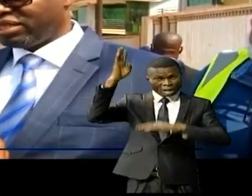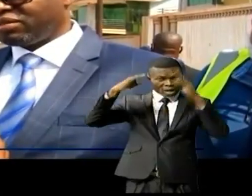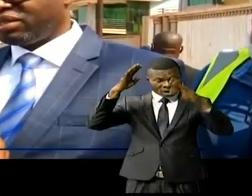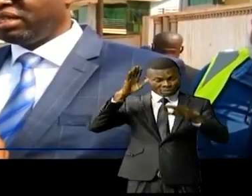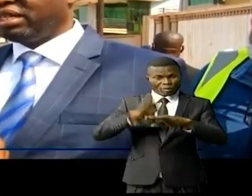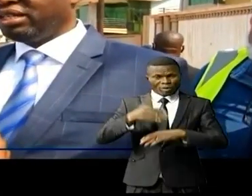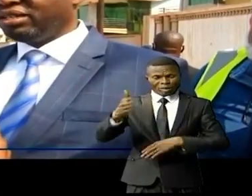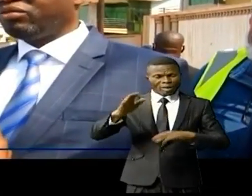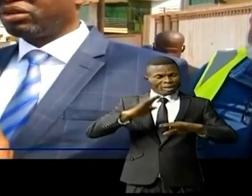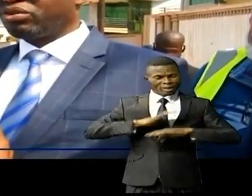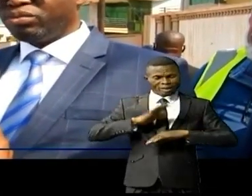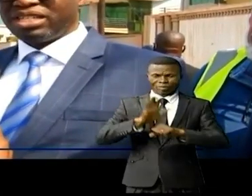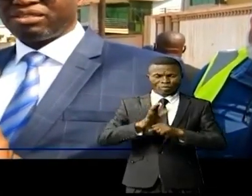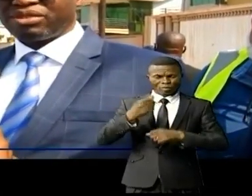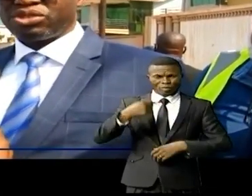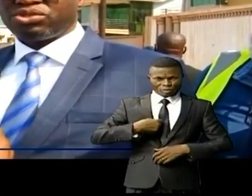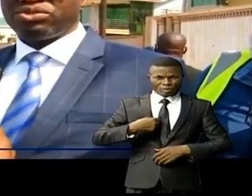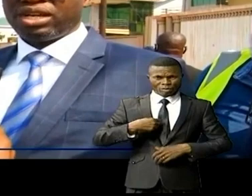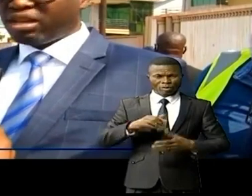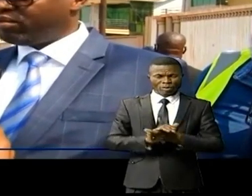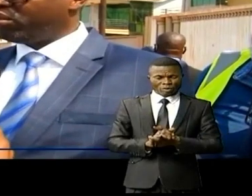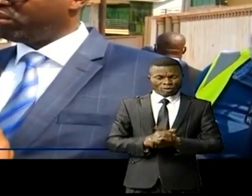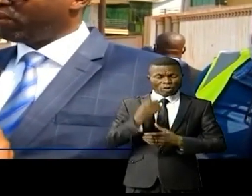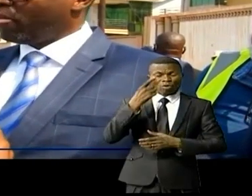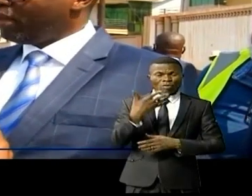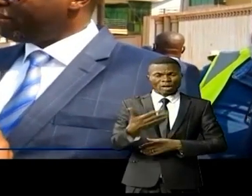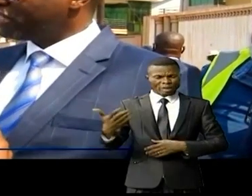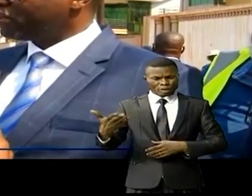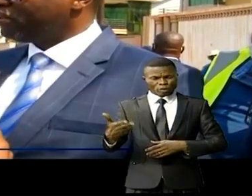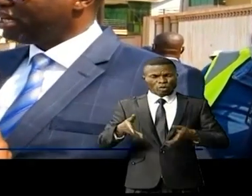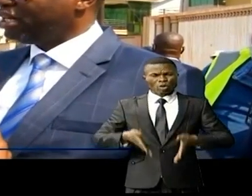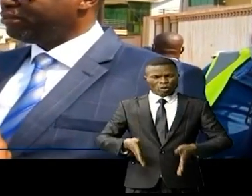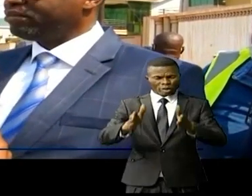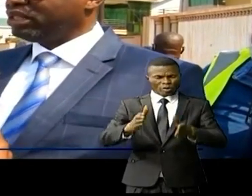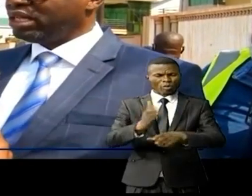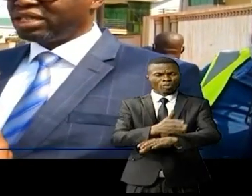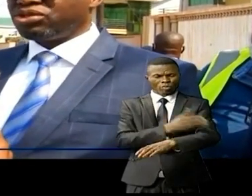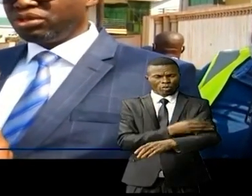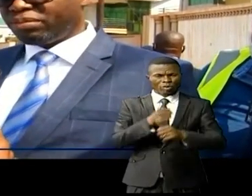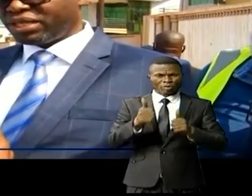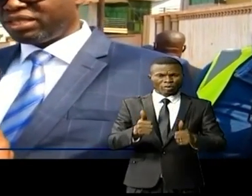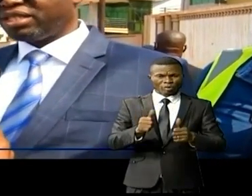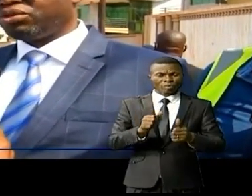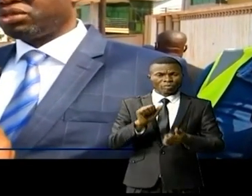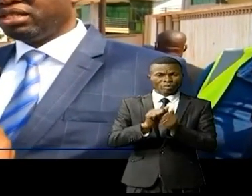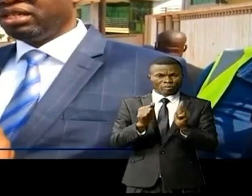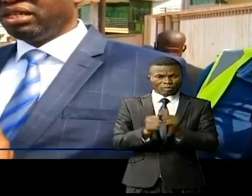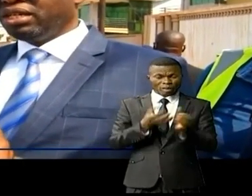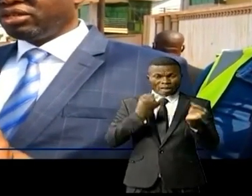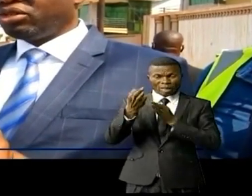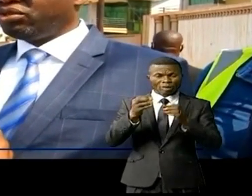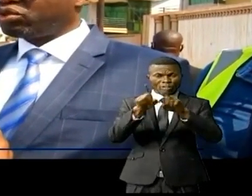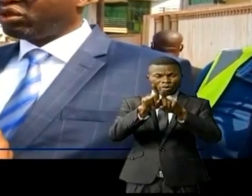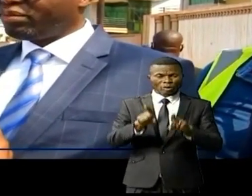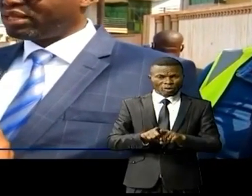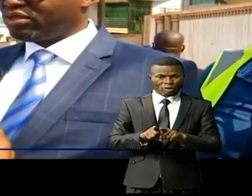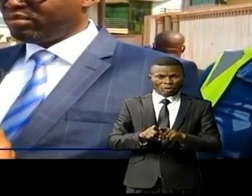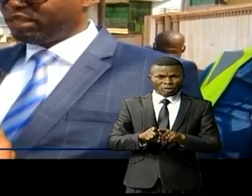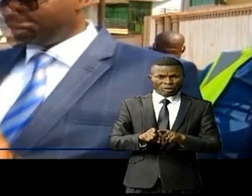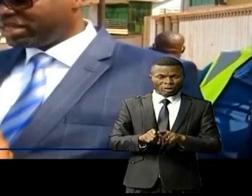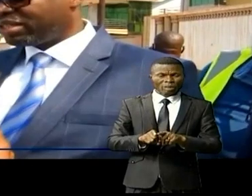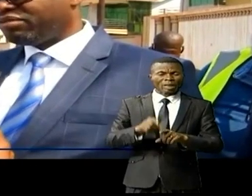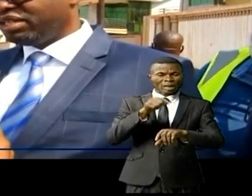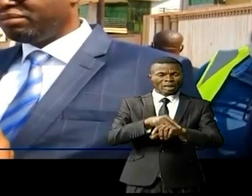sommes satisfaits. On voit comment les infrastructures évoluent. Il est question de préciser aussi que nous ne sommes pas